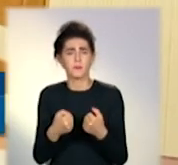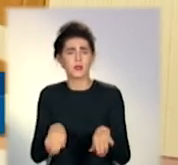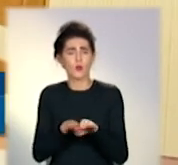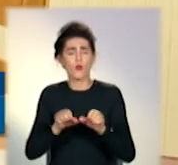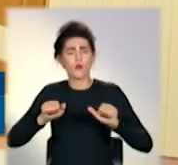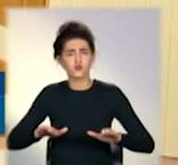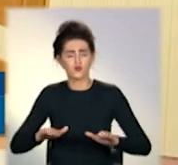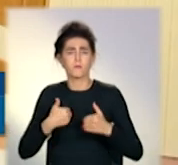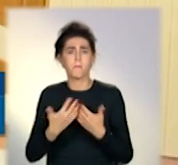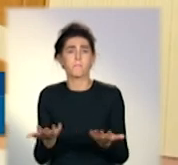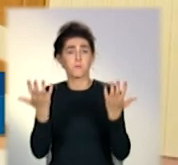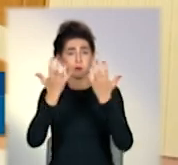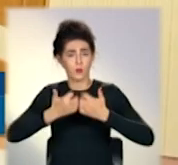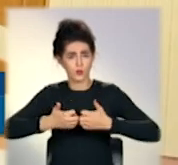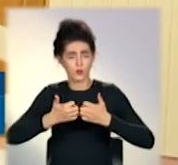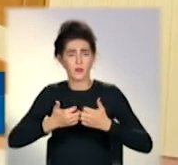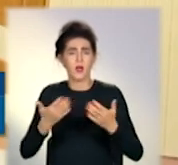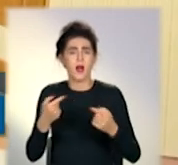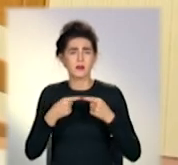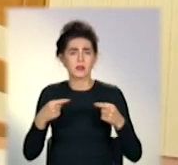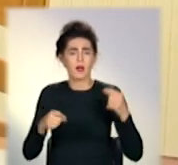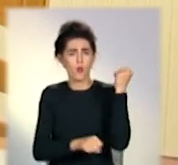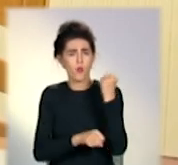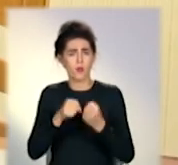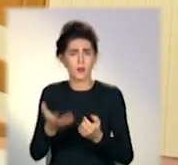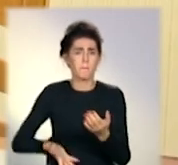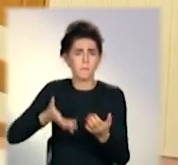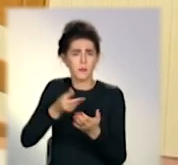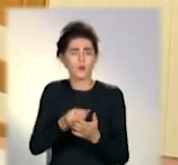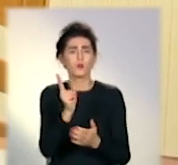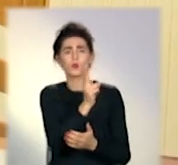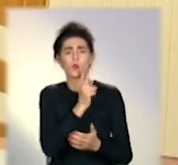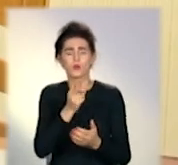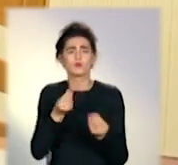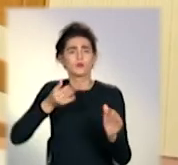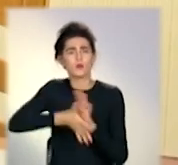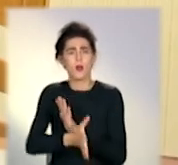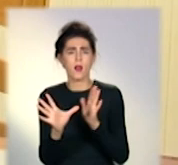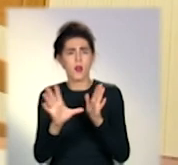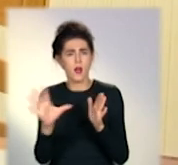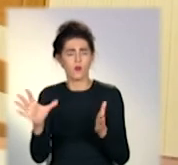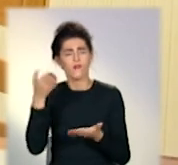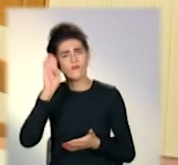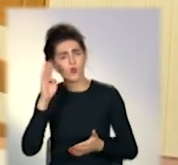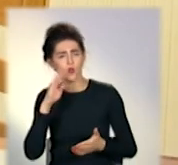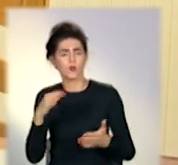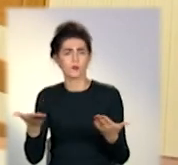розрахували комунальні платежі, тобто розход електроенергії, води,